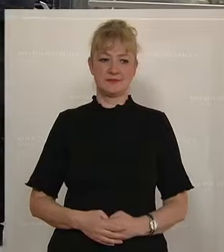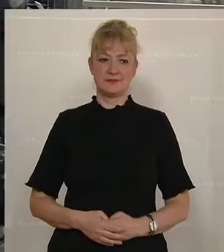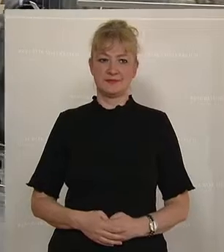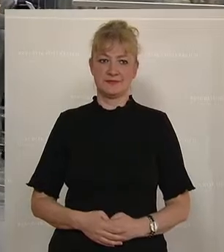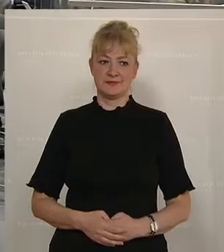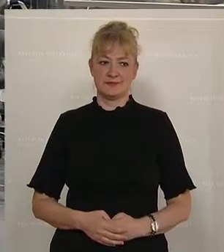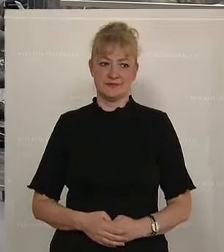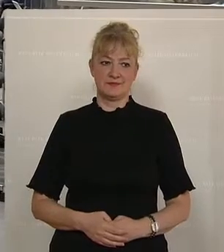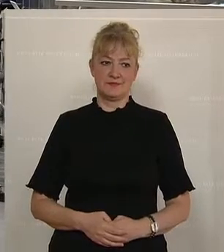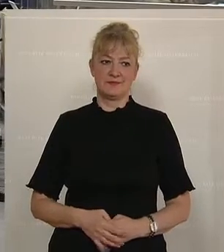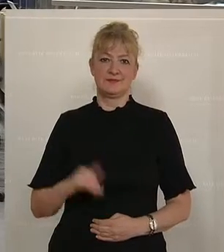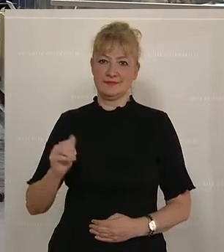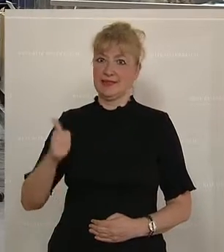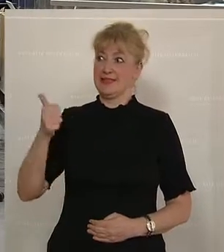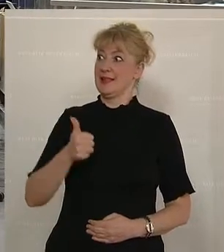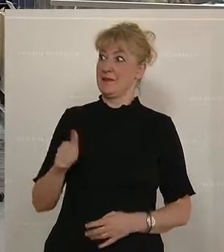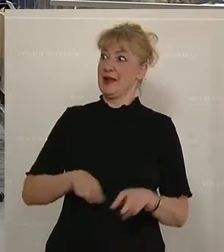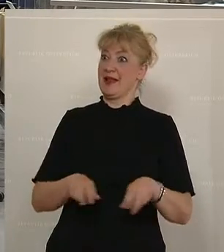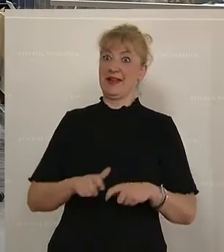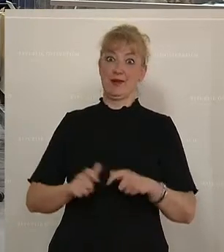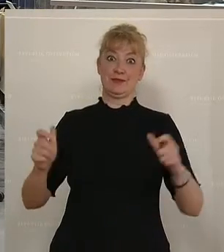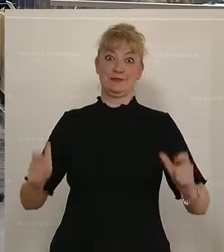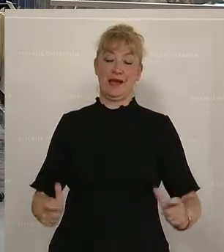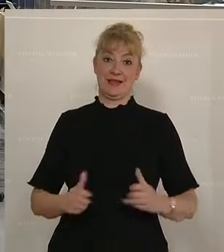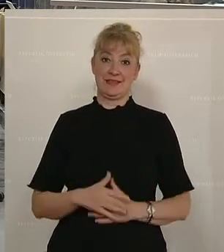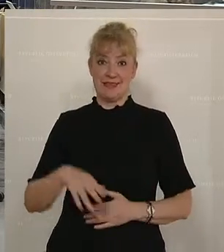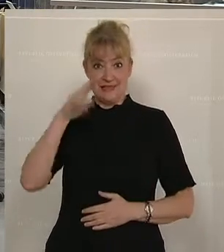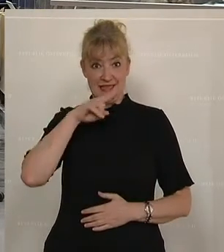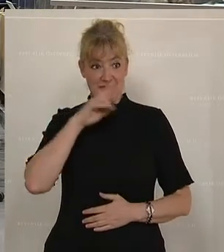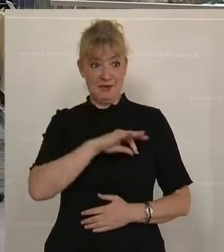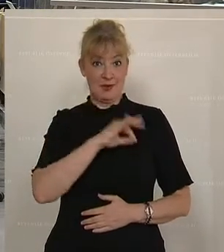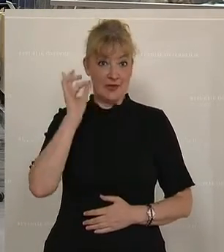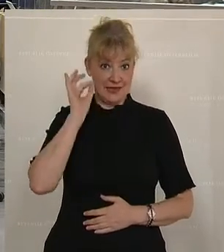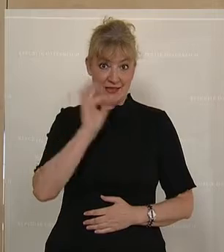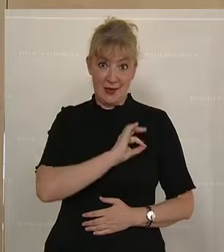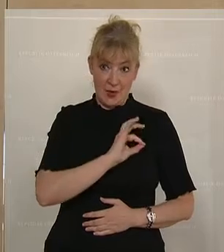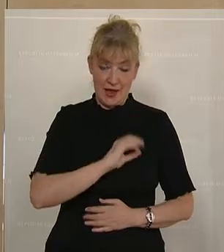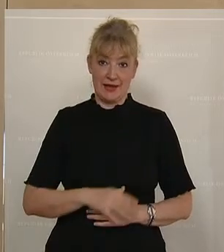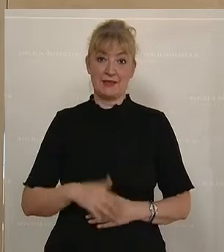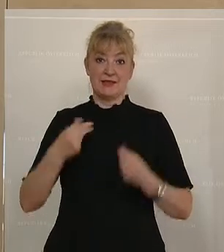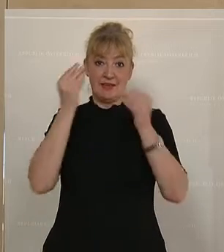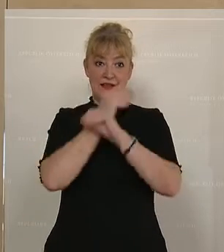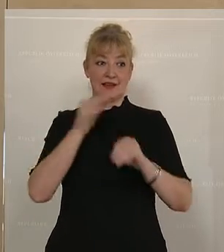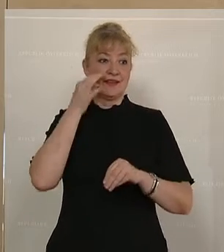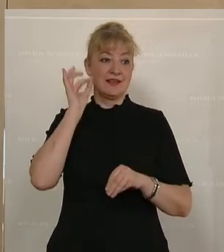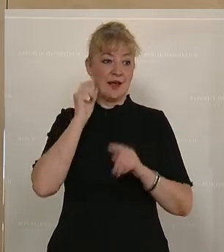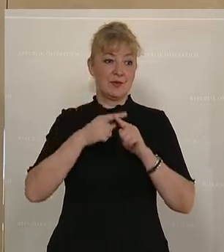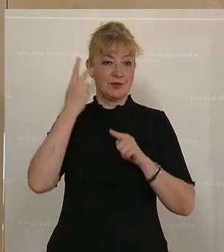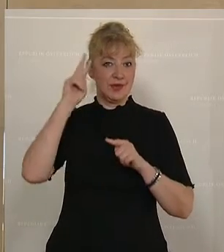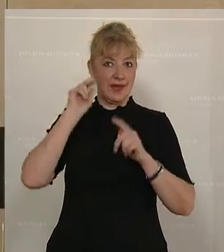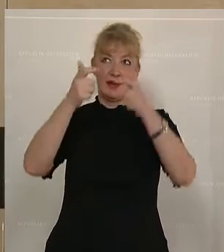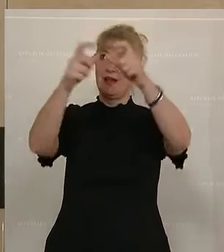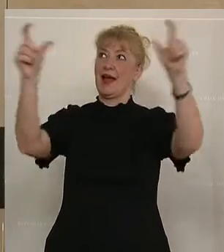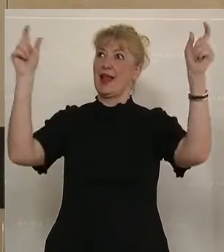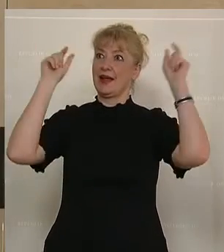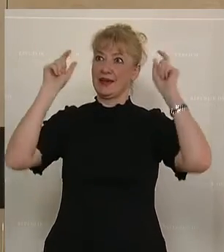Nächster Redner ist der Budget-Sprecher der ÖVP, Gabriel Obernosterer. Liebe Kolleginnen und Kollegen, meine sehr verehrten Damen und Herren auf der Galerie